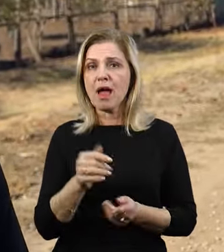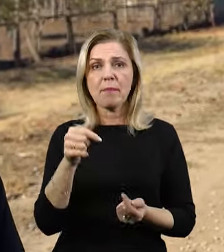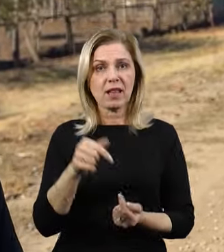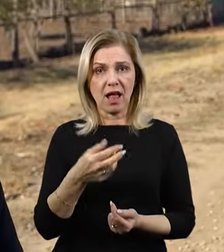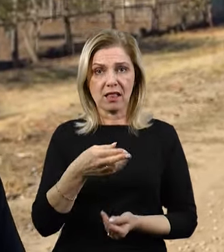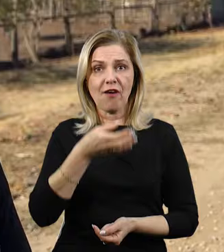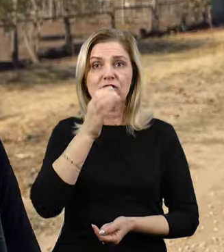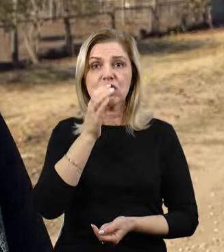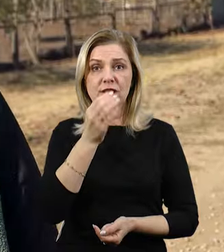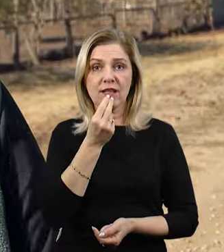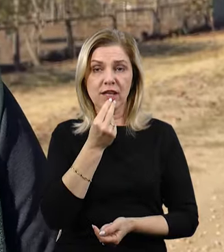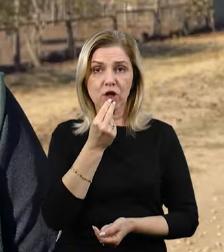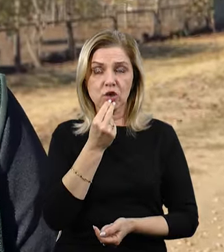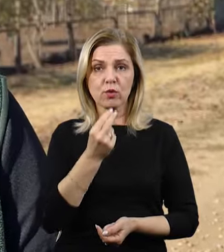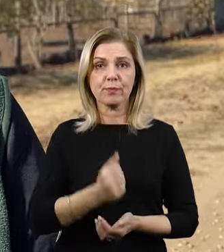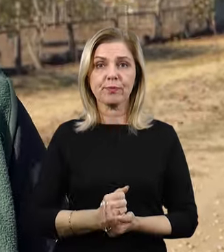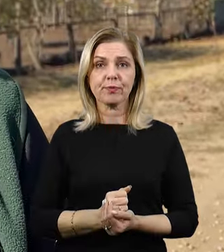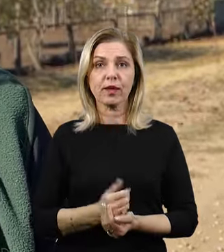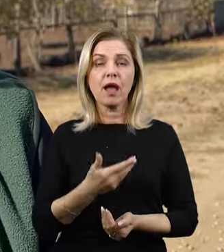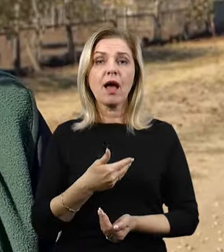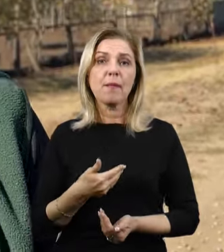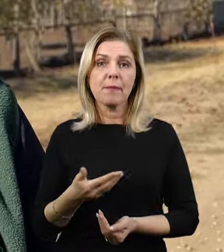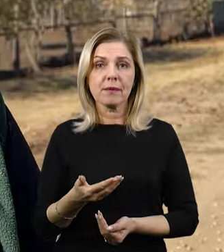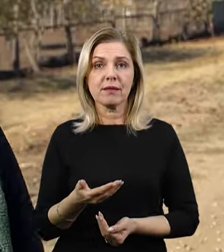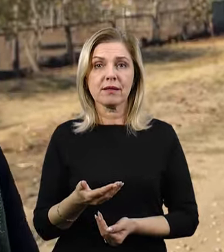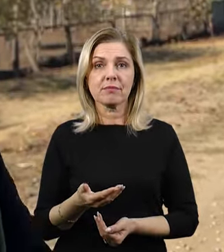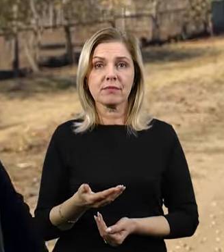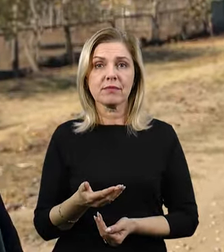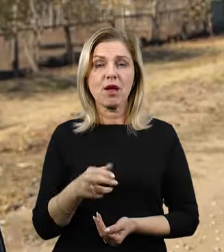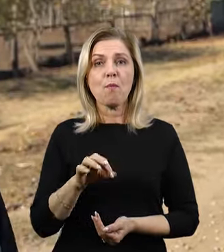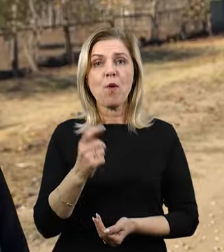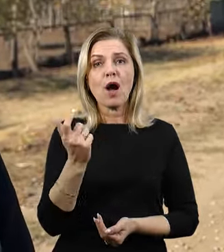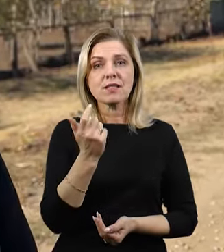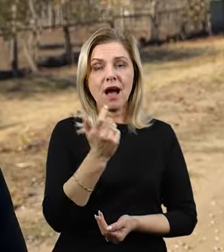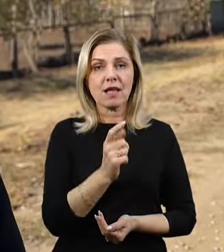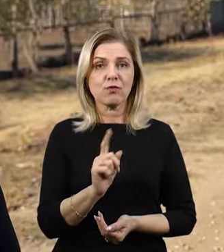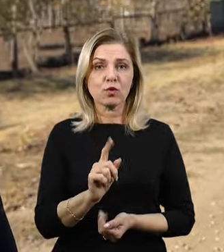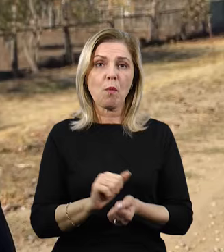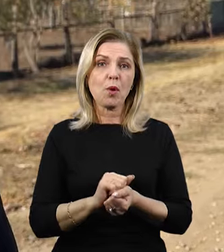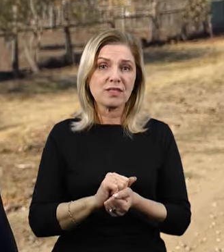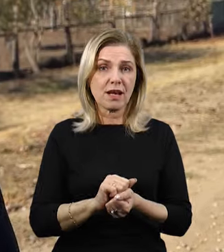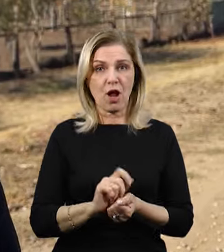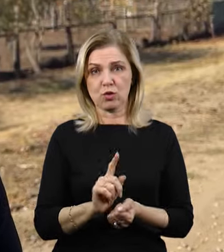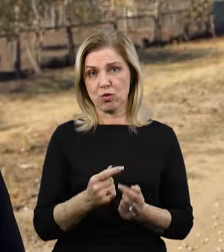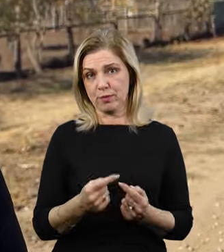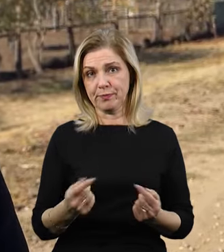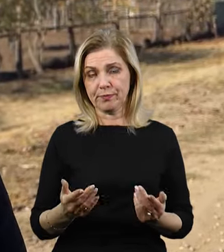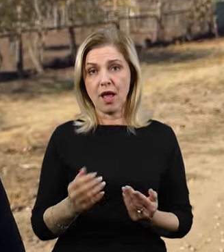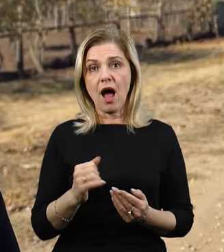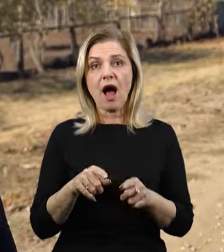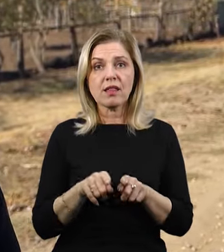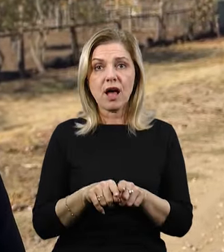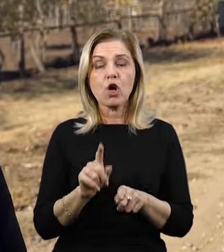вживання в їжу. То ми хоч там по хазяйству постирати, а так тільки,